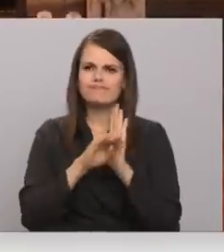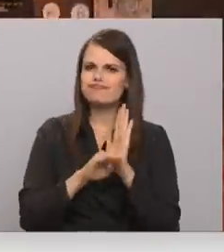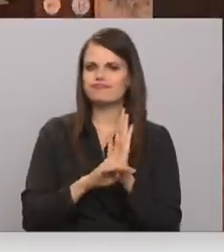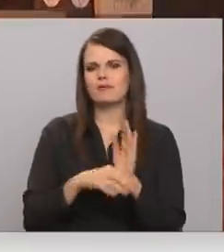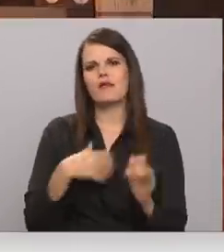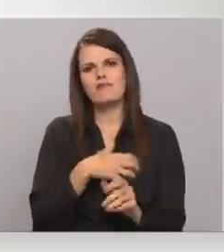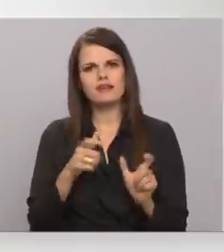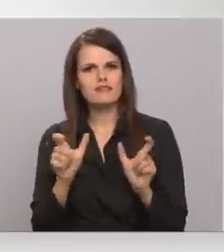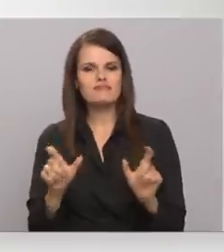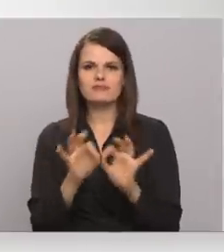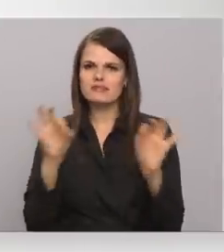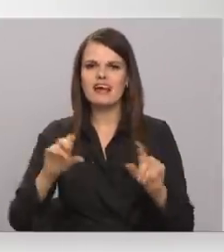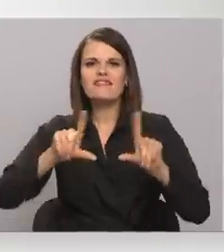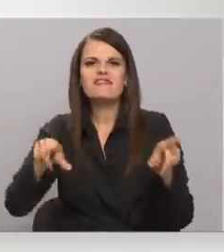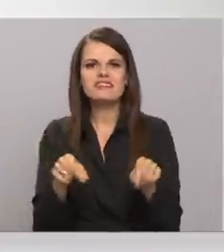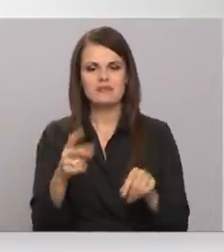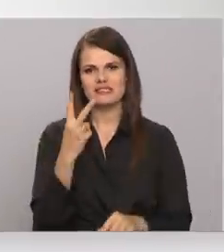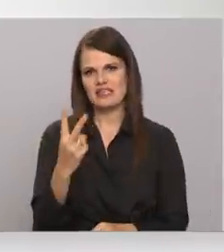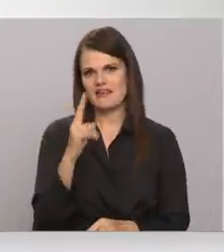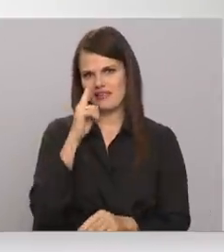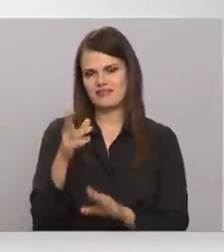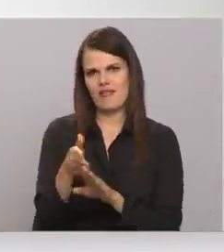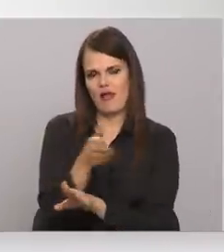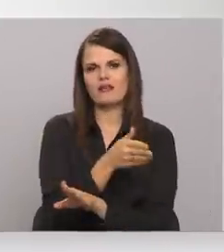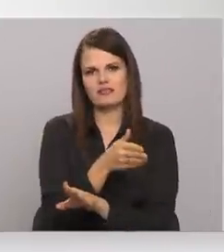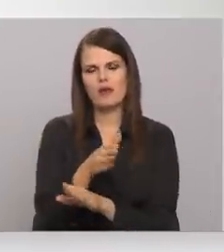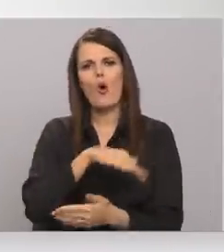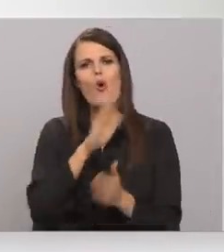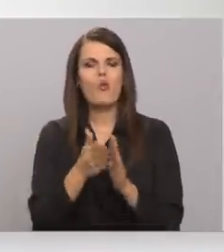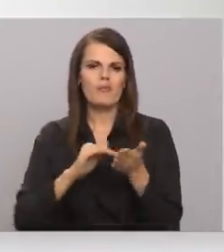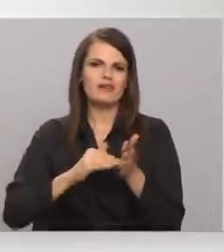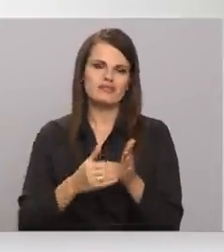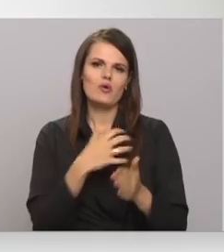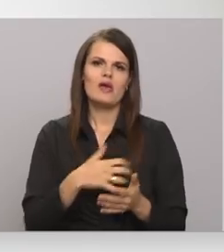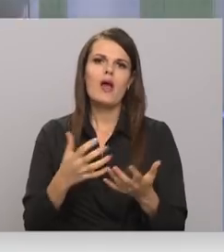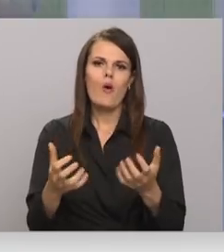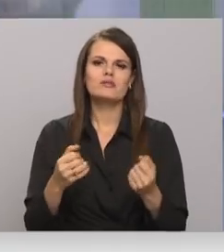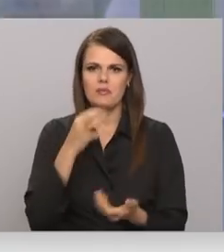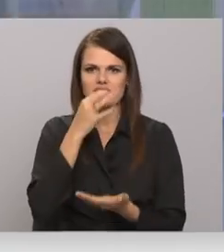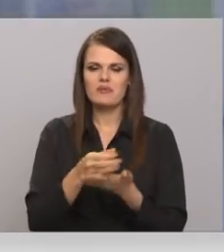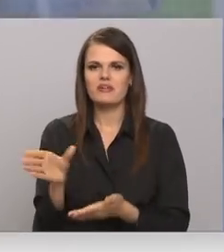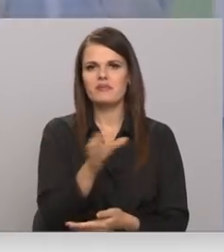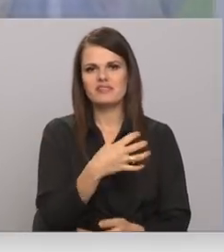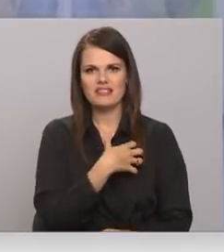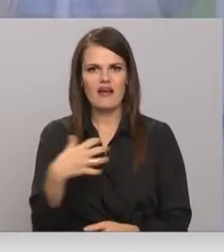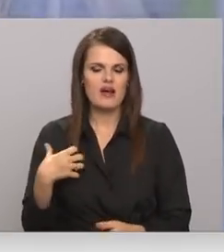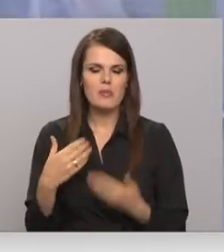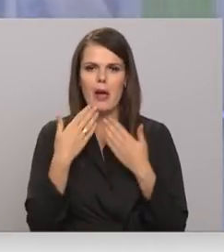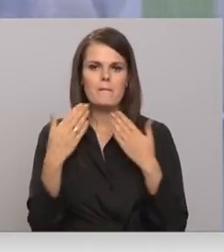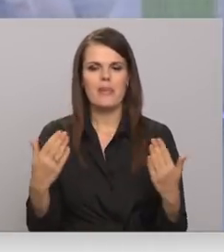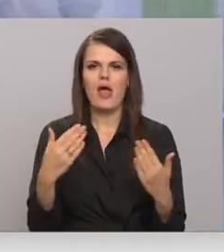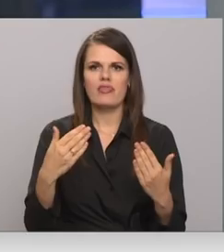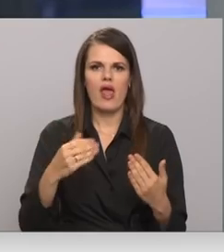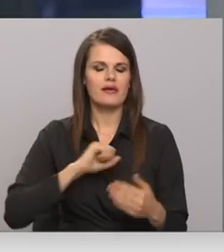nedēļas agrāk. Par kopējo vispār situāciju ir jāuzņemās atbildīt visai valdībai. Pēdējais piliens esot